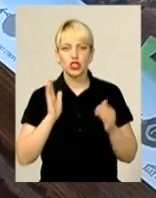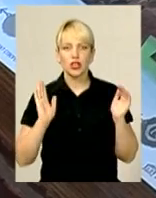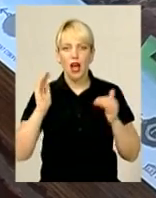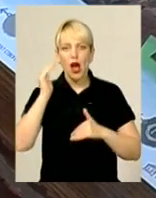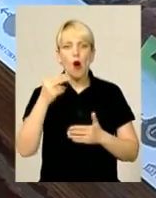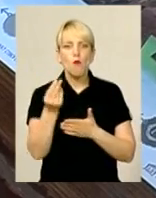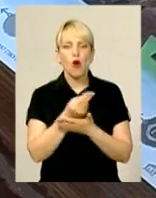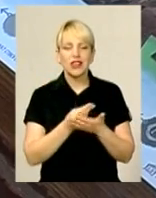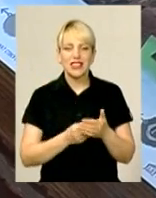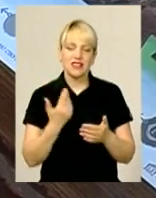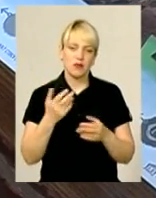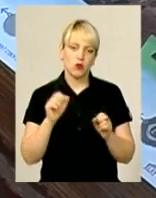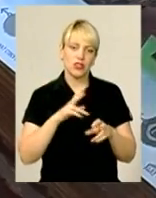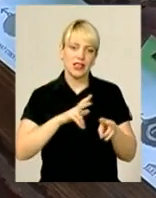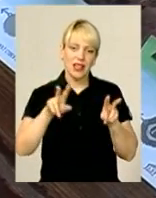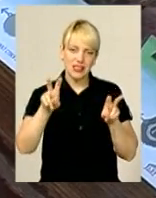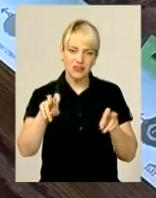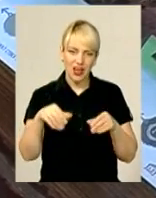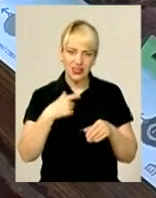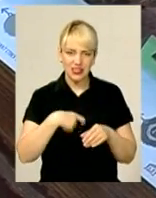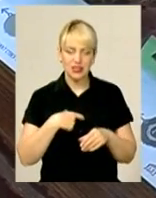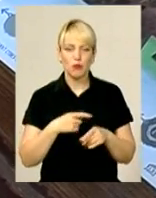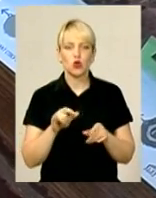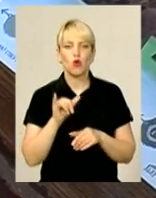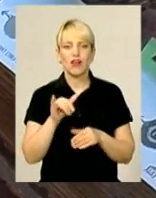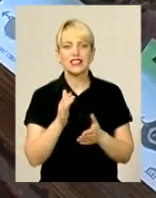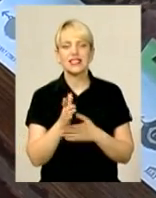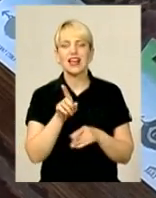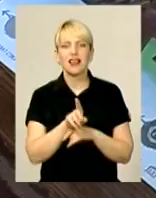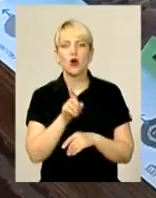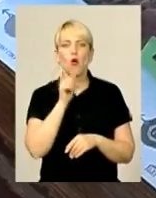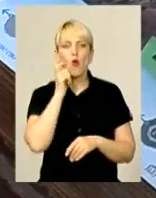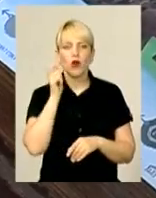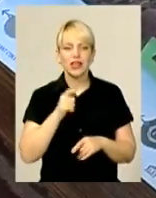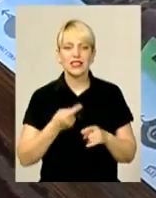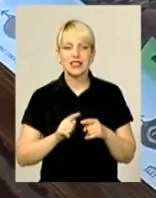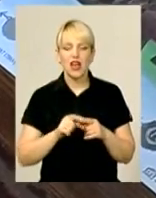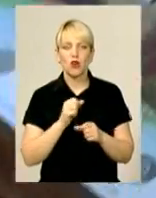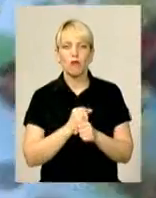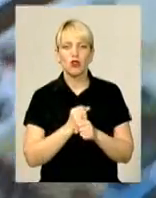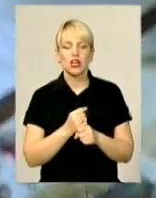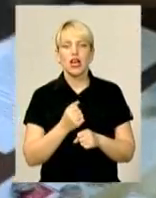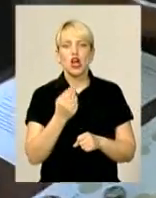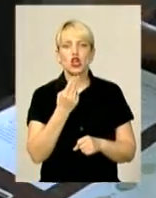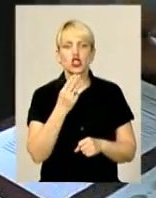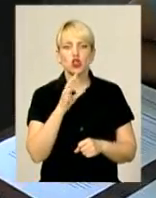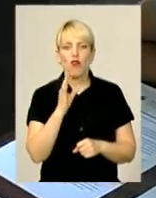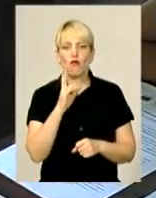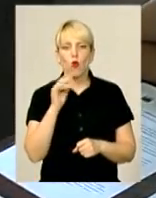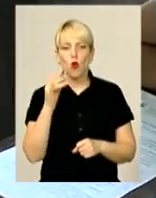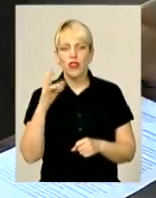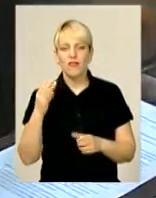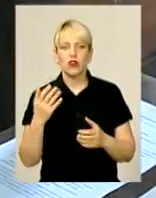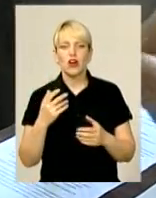називаєте, що в нас є такі українки, доріше, це роботи Олексія Шовкуненко, на честь якого наш музей був